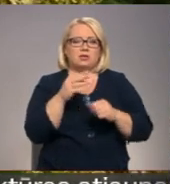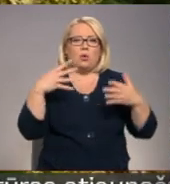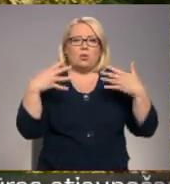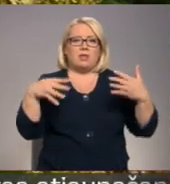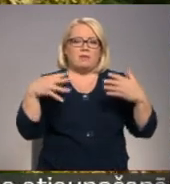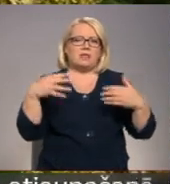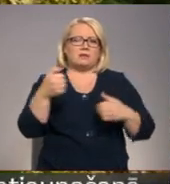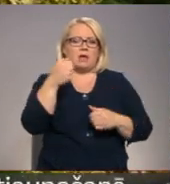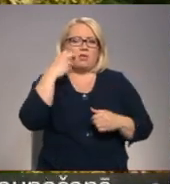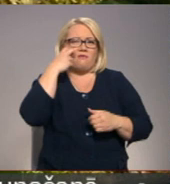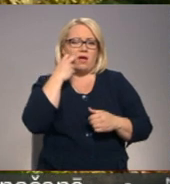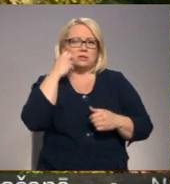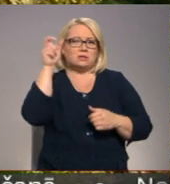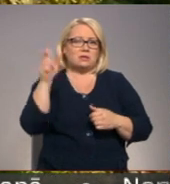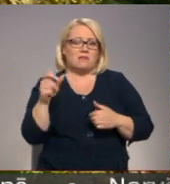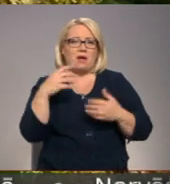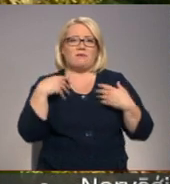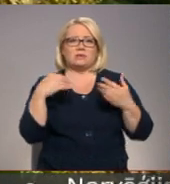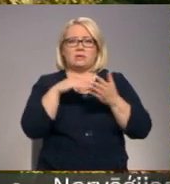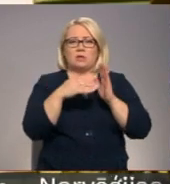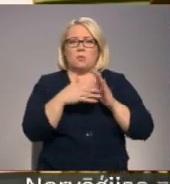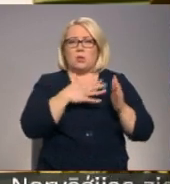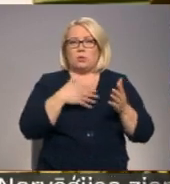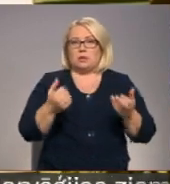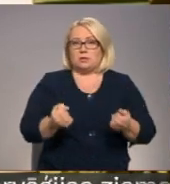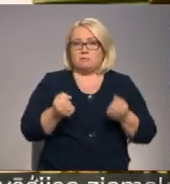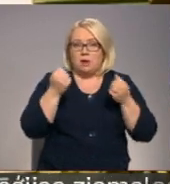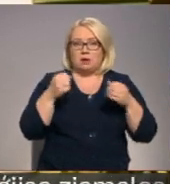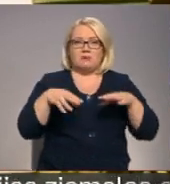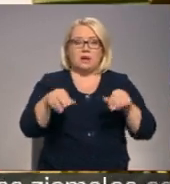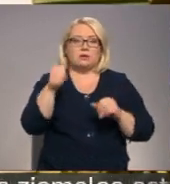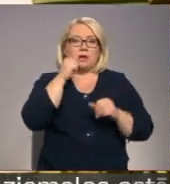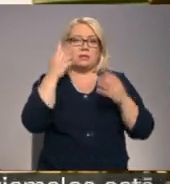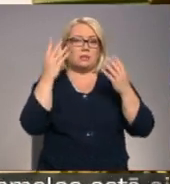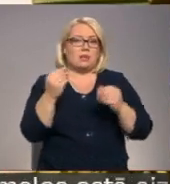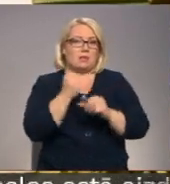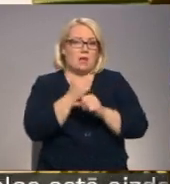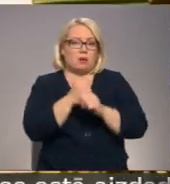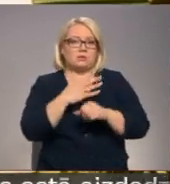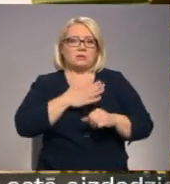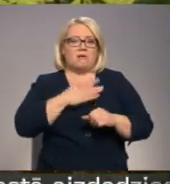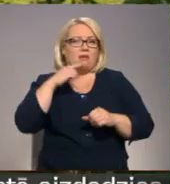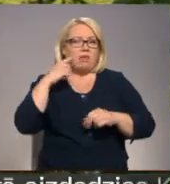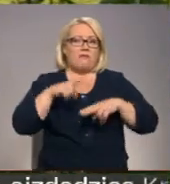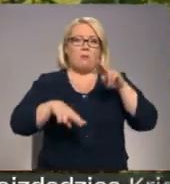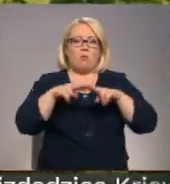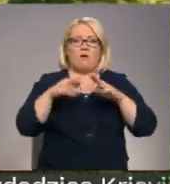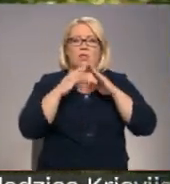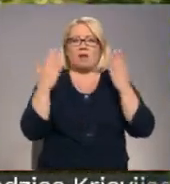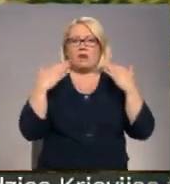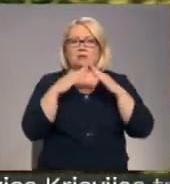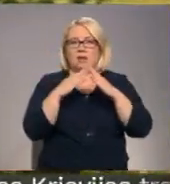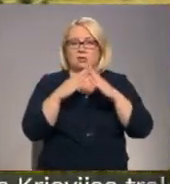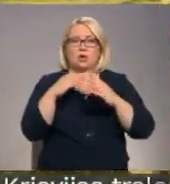vecās irmgalvīja veselības stāvoklis bija pārāk smaks. Veicot ikdienas darbus sava tēva būvētajā vasarnīcā, Rita